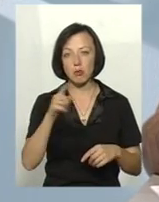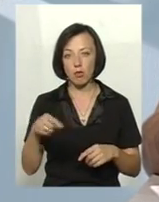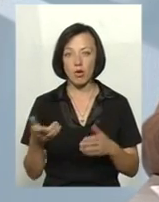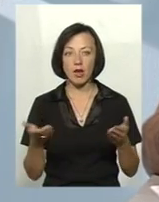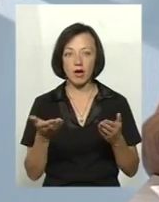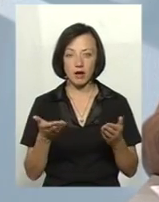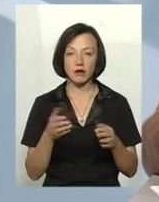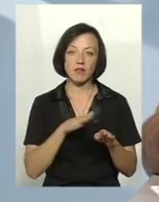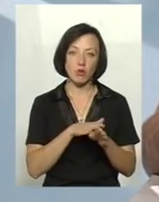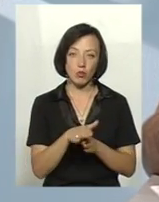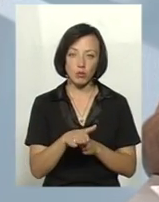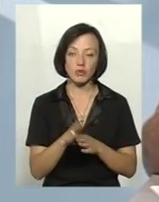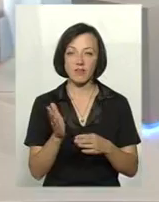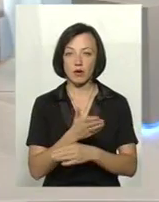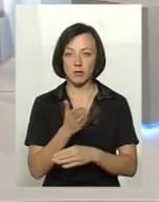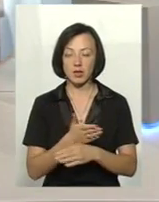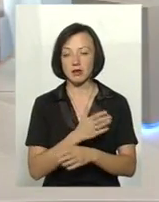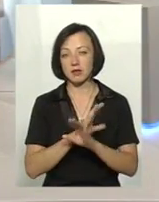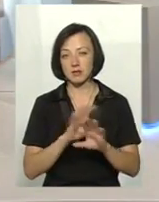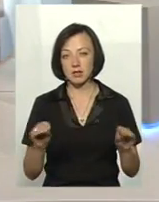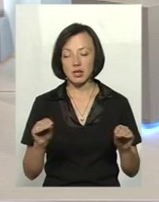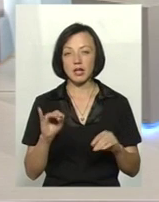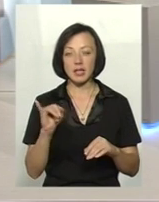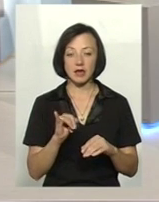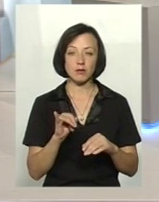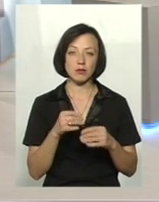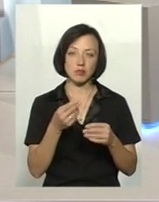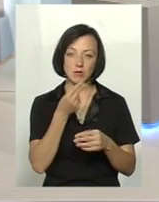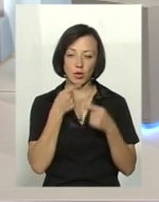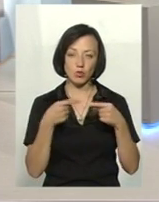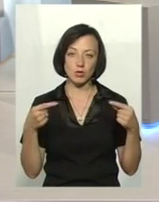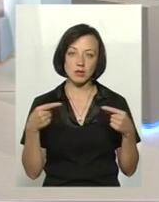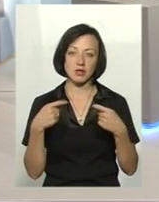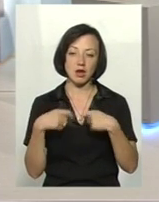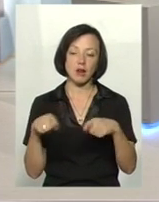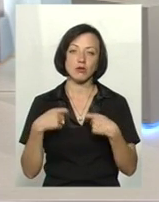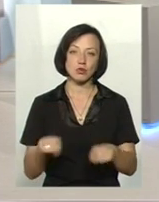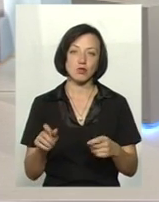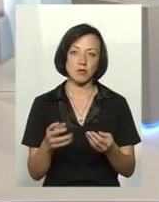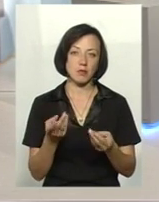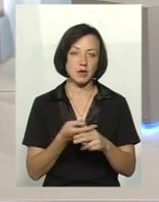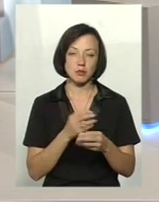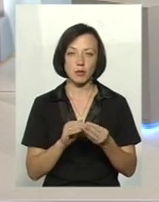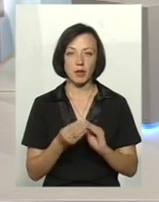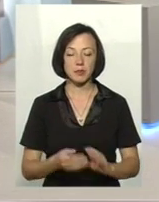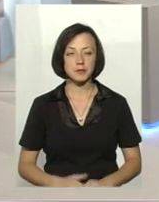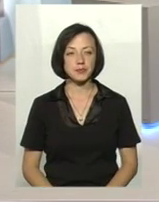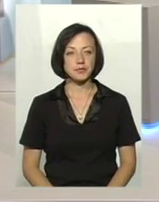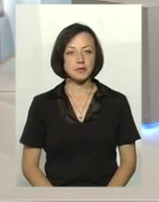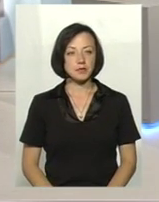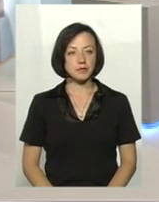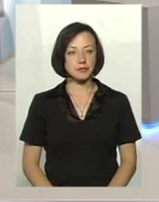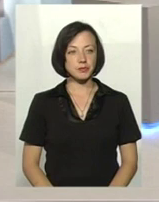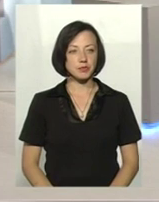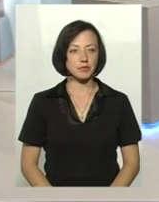яких фермер дотримується, виробник виконує їх, і тоді його продукція реалізовується без проблем. Скажіть, будь